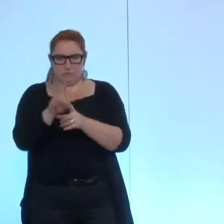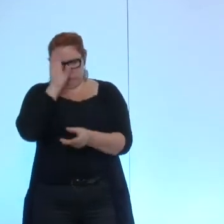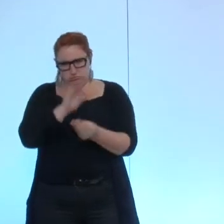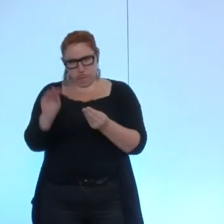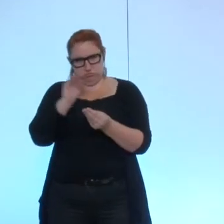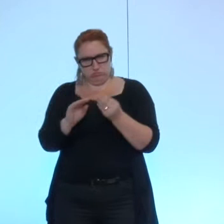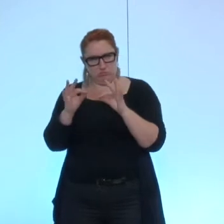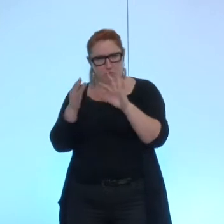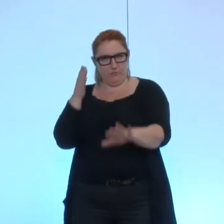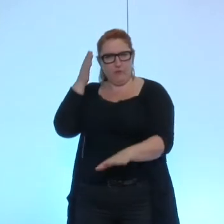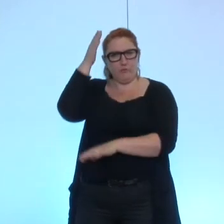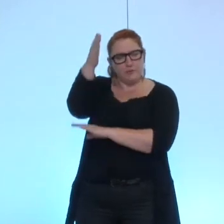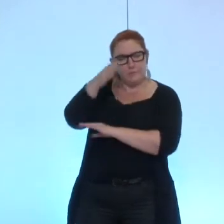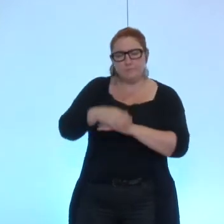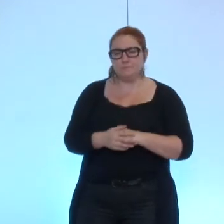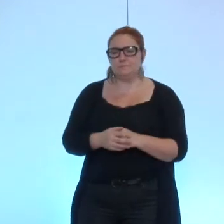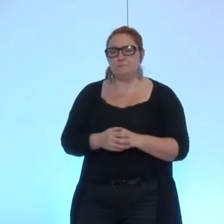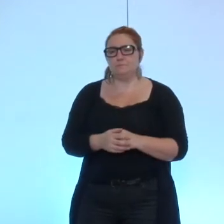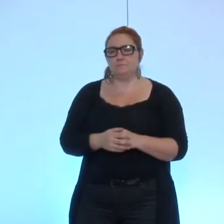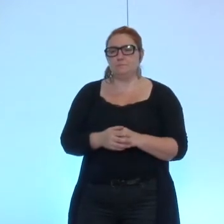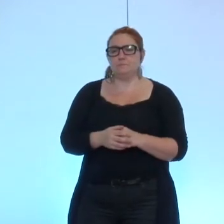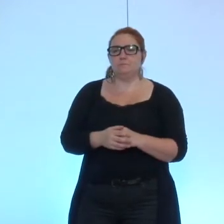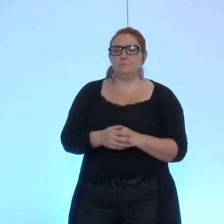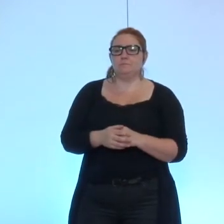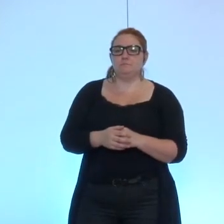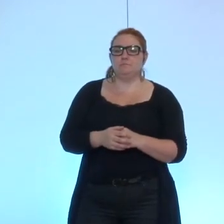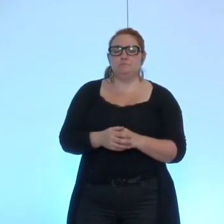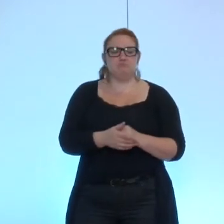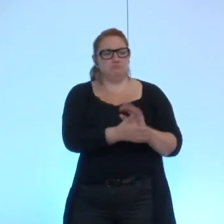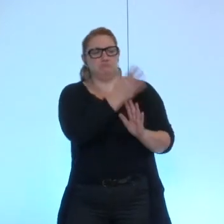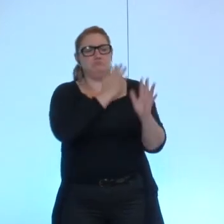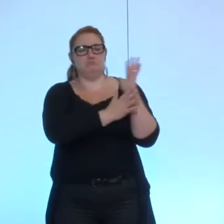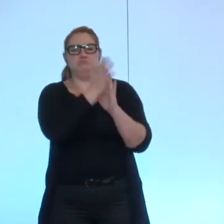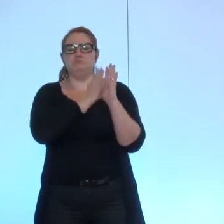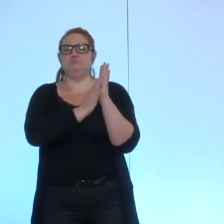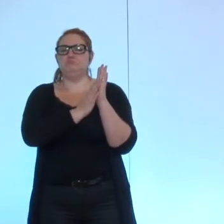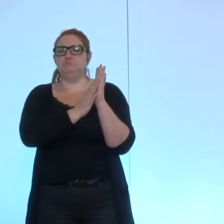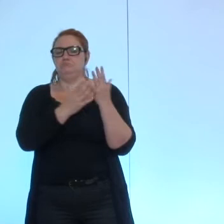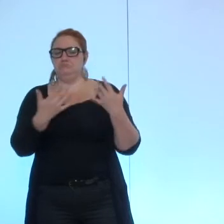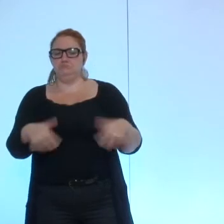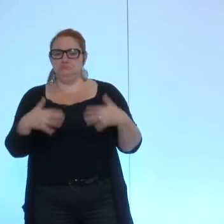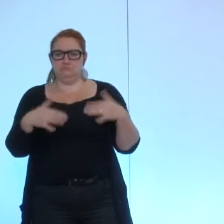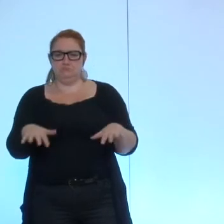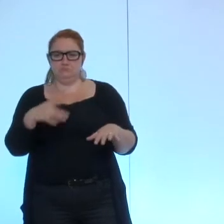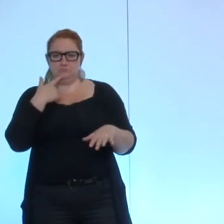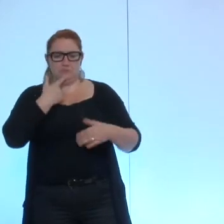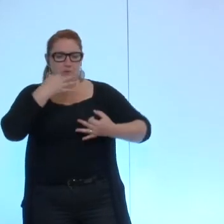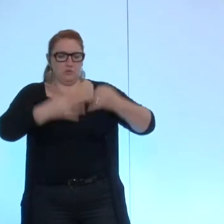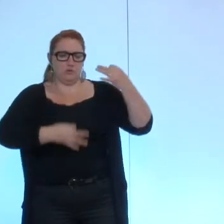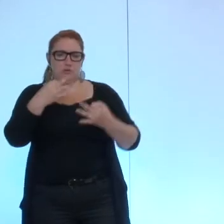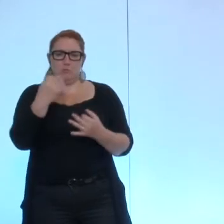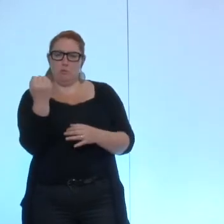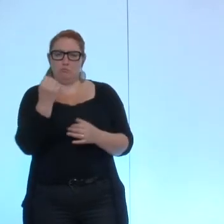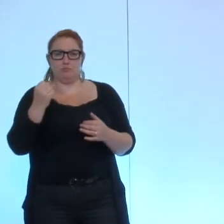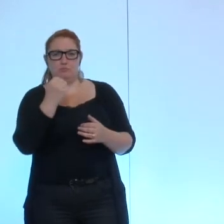alors il a été évoqué sur le plan des choses qui n'ont pas été juridiquement respectées